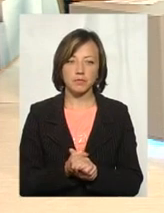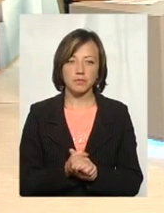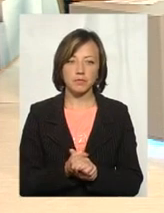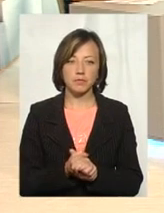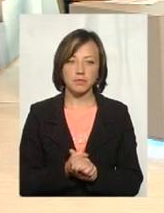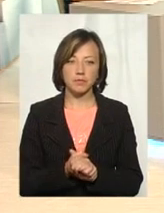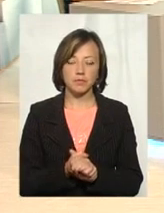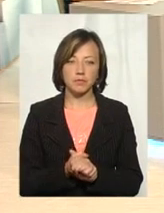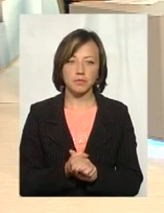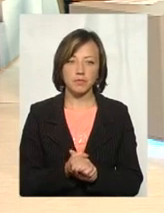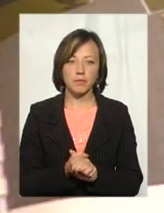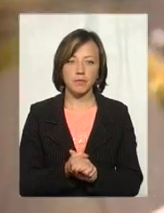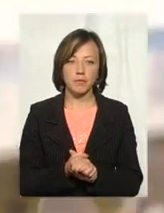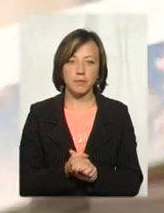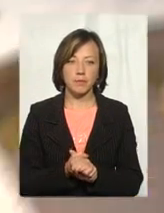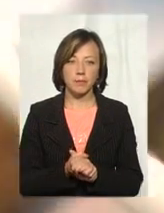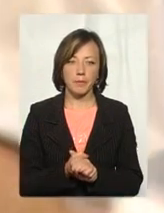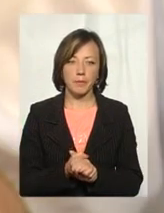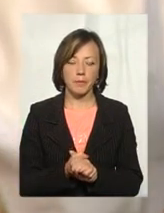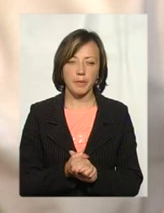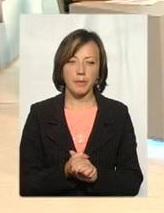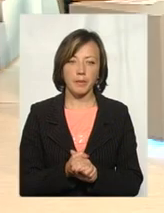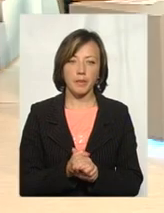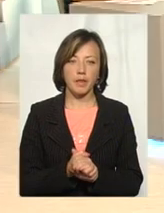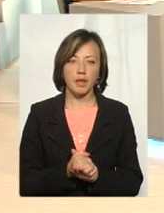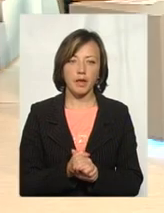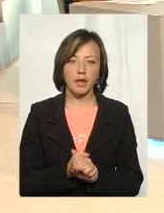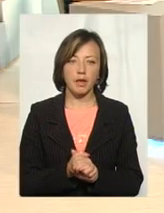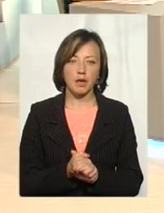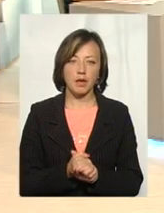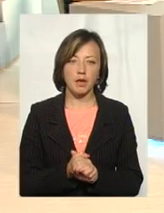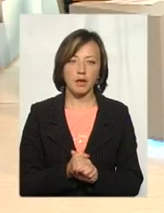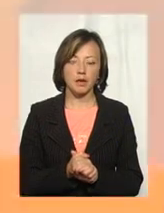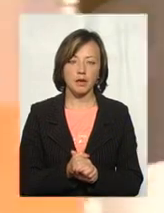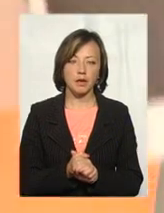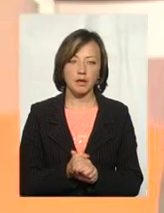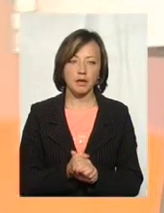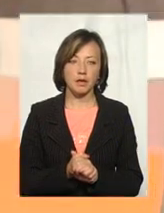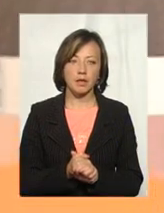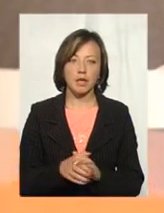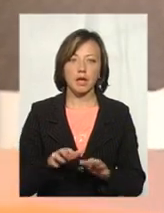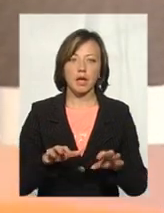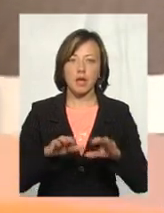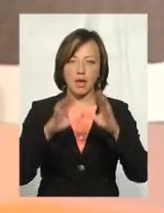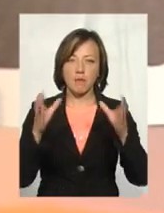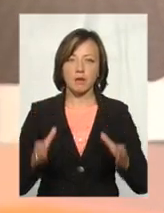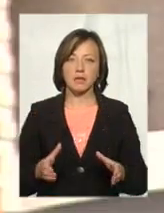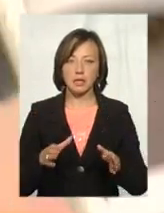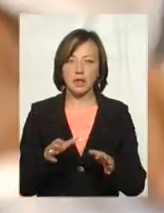бачимо газова турбіна. Ось в такому вигляді. Далі, і бачимо, ємкість для накопичення газу.